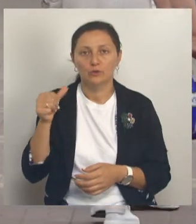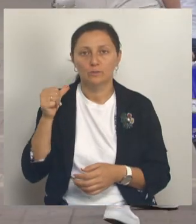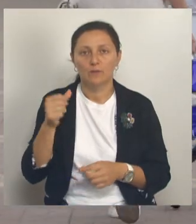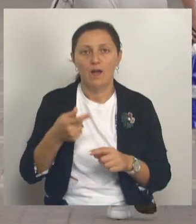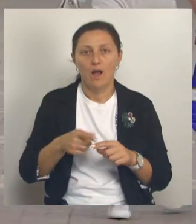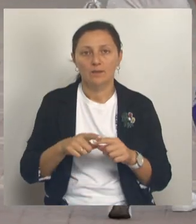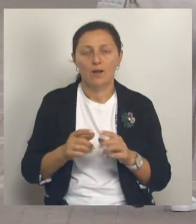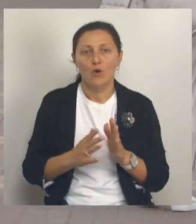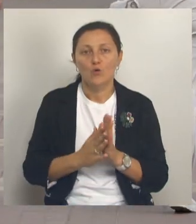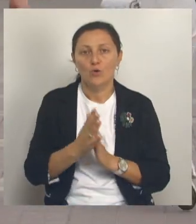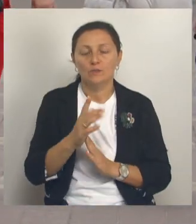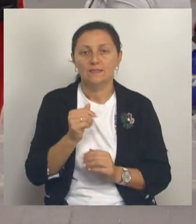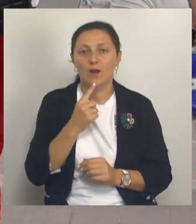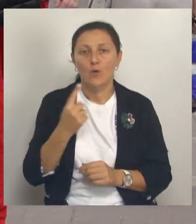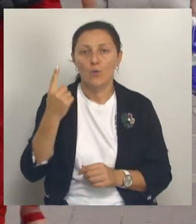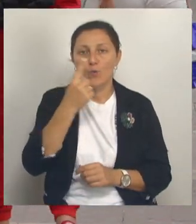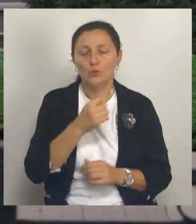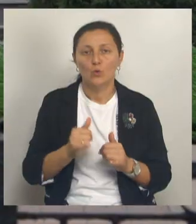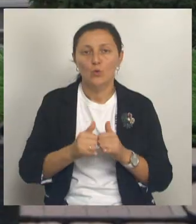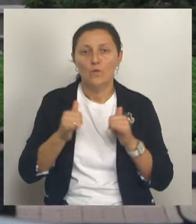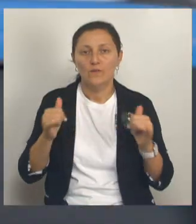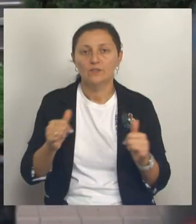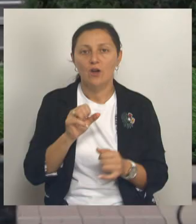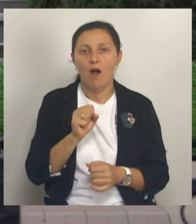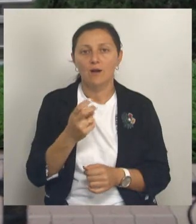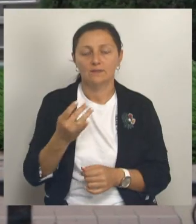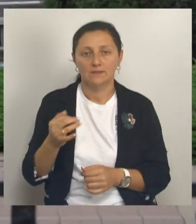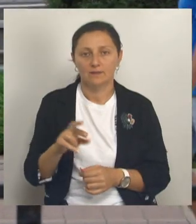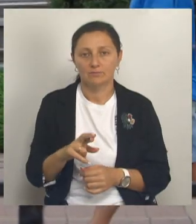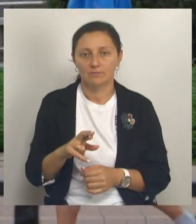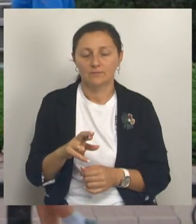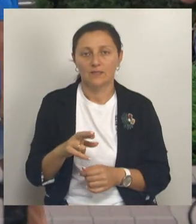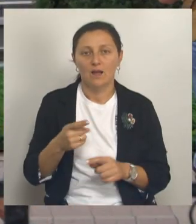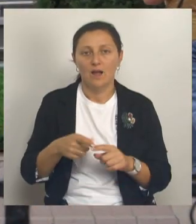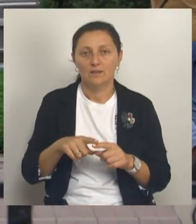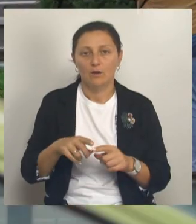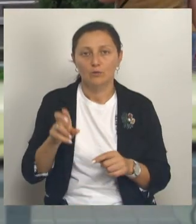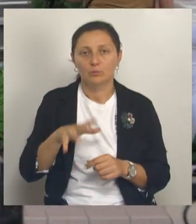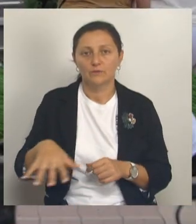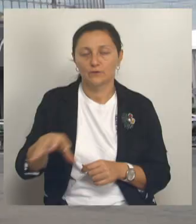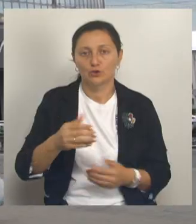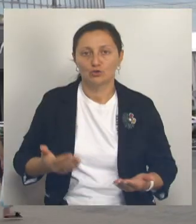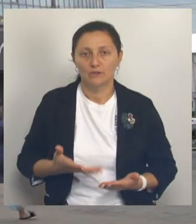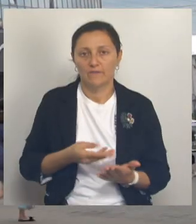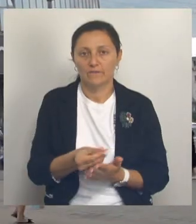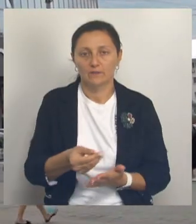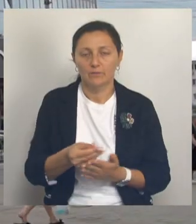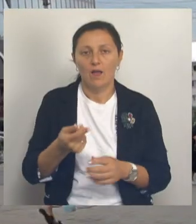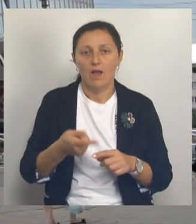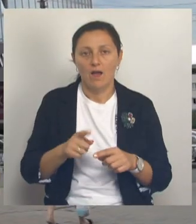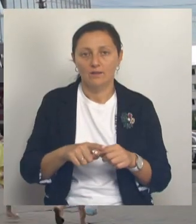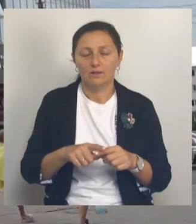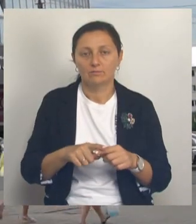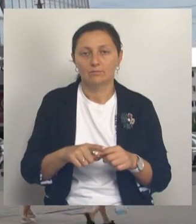скорее номинальный. За год очень сильно выросли котировки российских акций, в которые в том числе инвестируют жители региона. Эта динамика и обеспечила